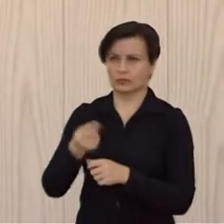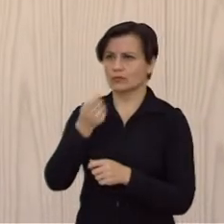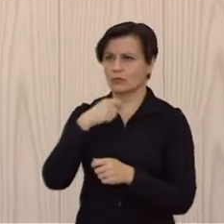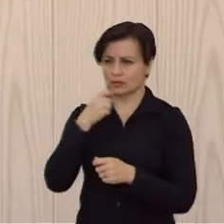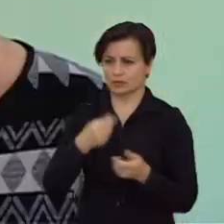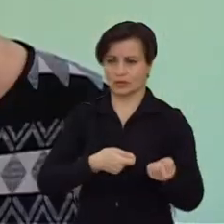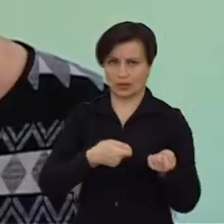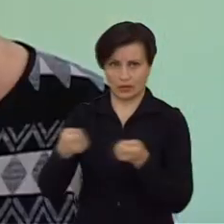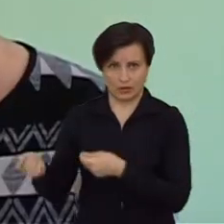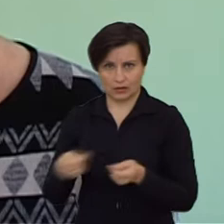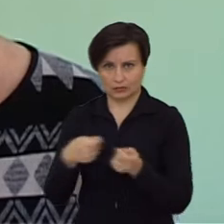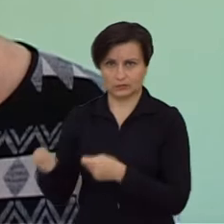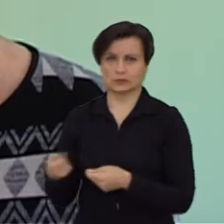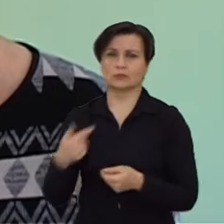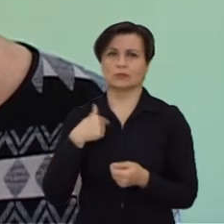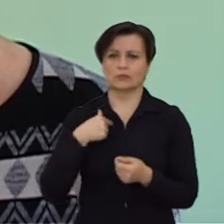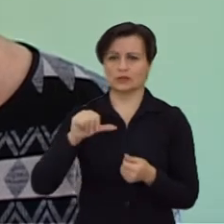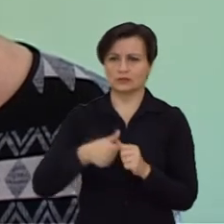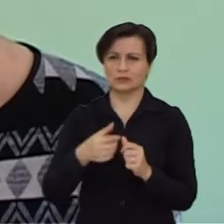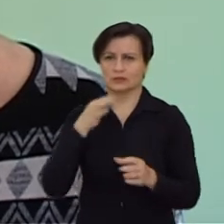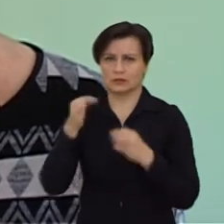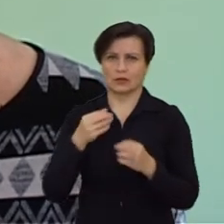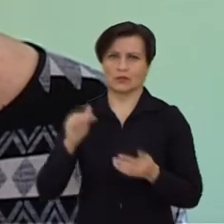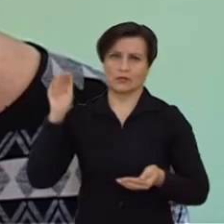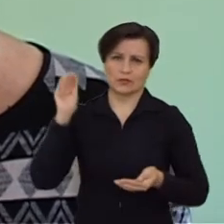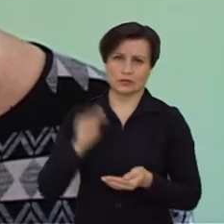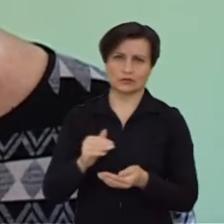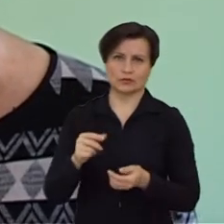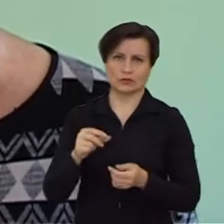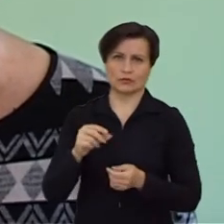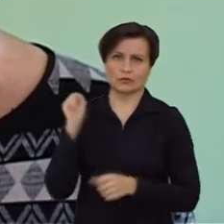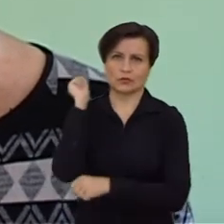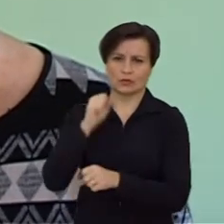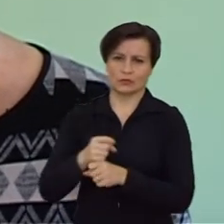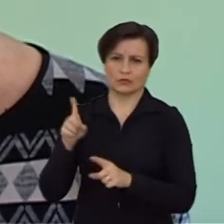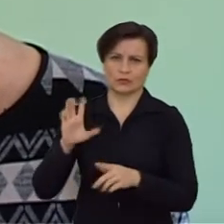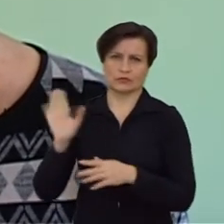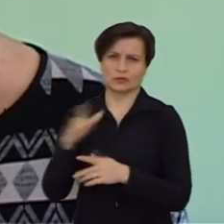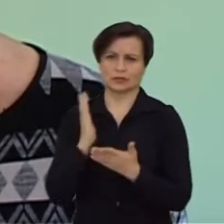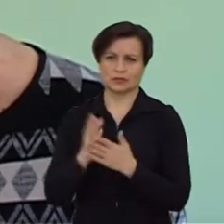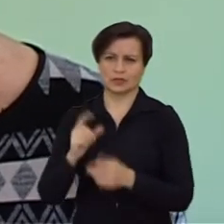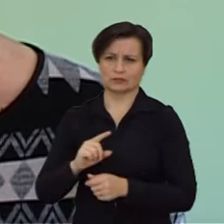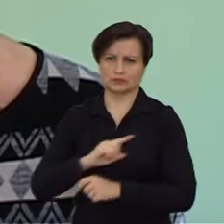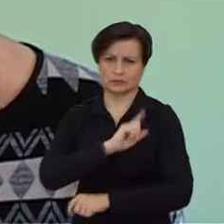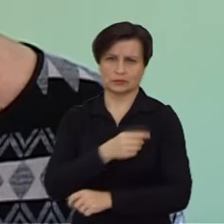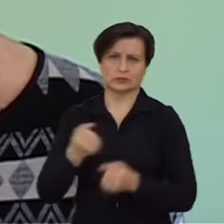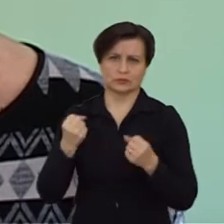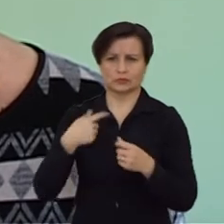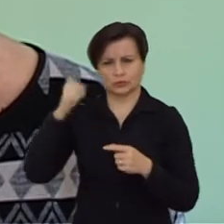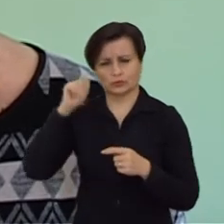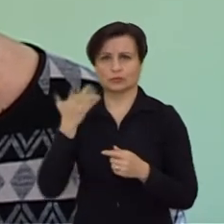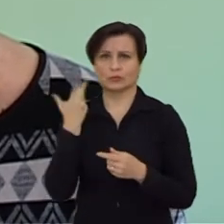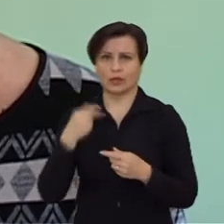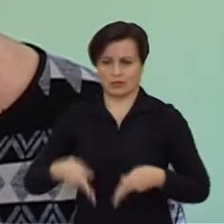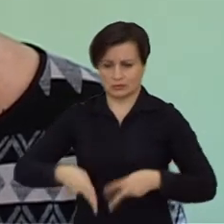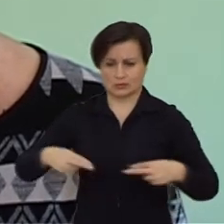viską mes kažkaip tai sakom, kuo mažiau darbuotojų, galit virčiau. Viskas žinom,